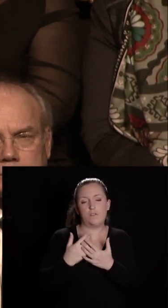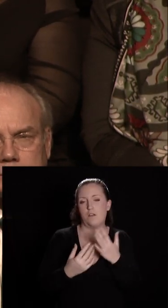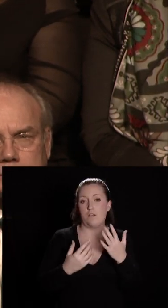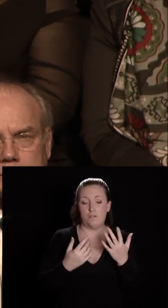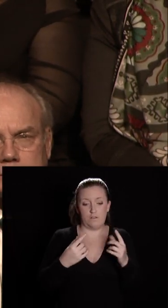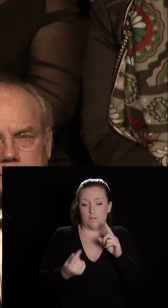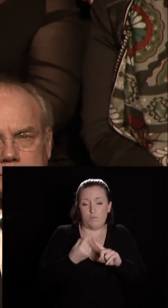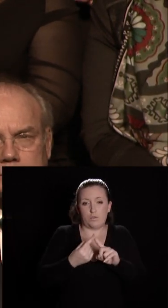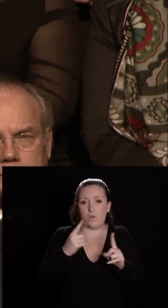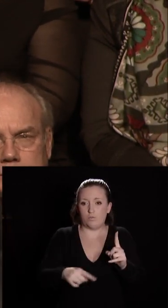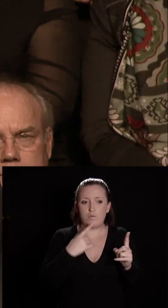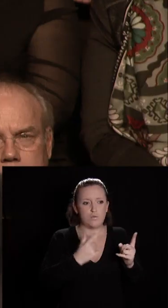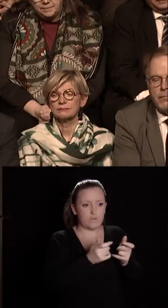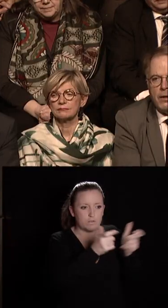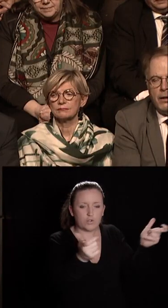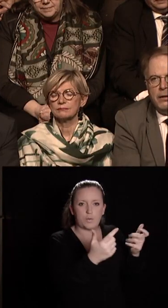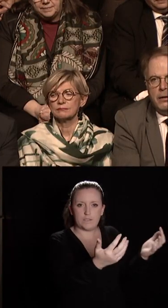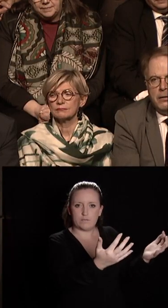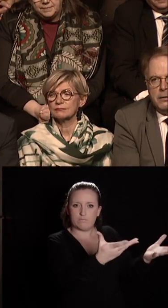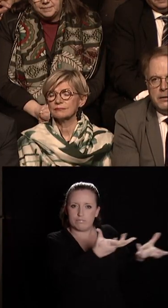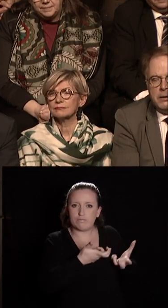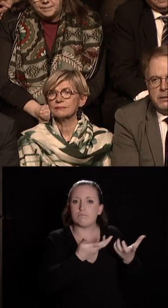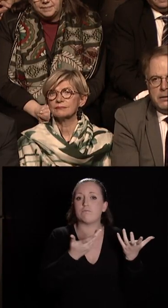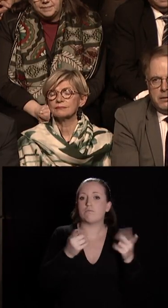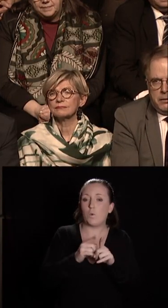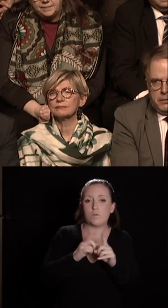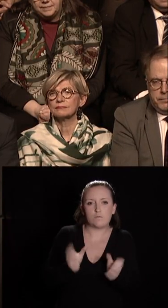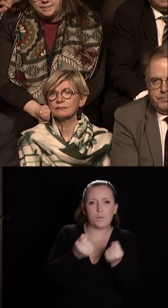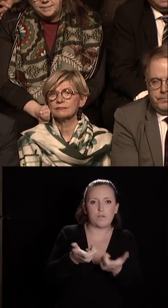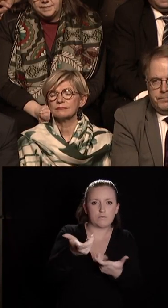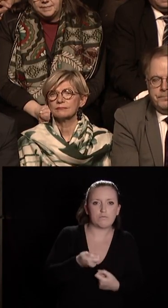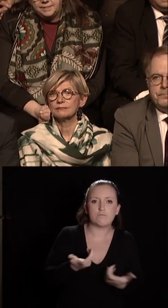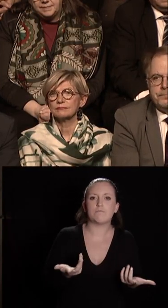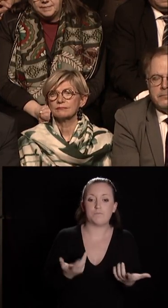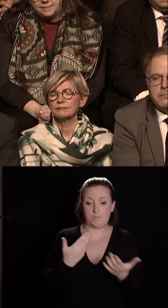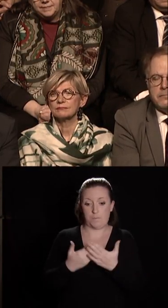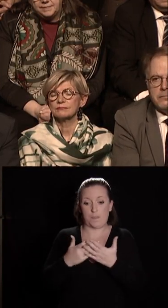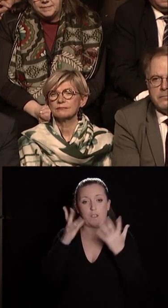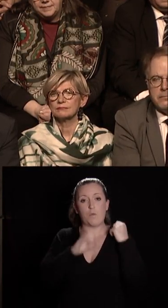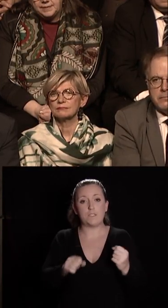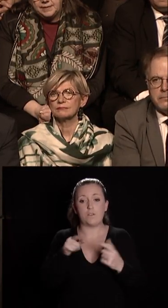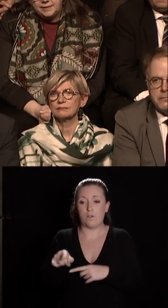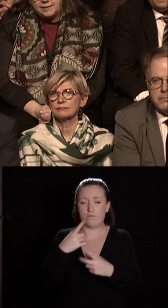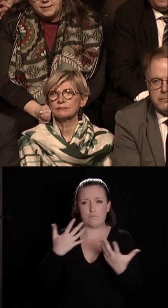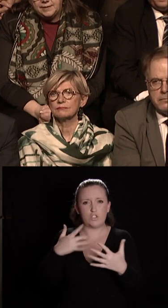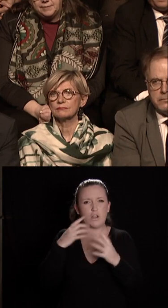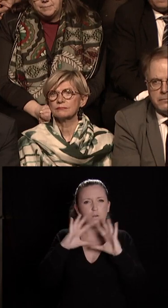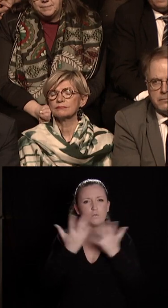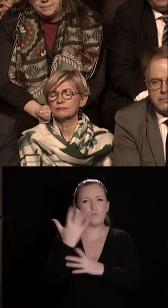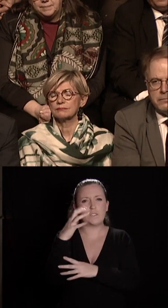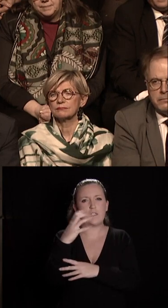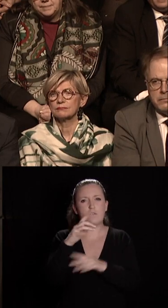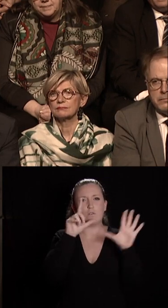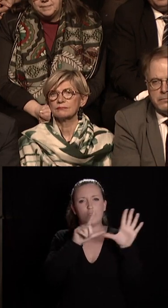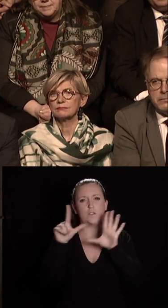les entreprises, les emplois et les talents. Le réseau des ambassadeurs que nous avons lancé compte actuellement 577